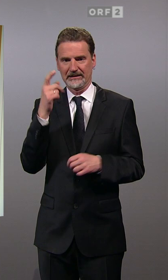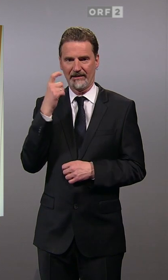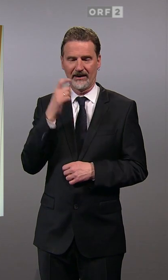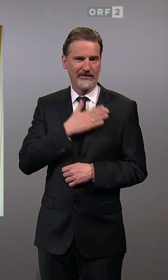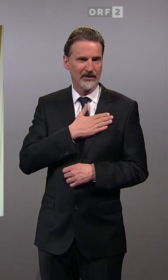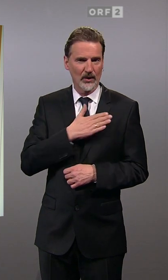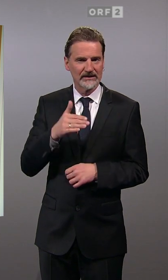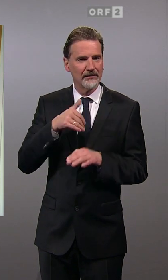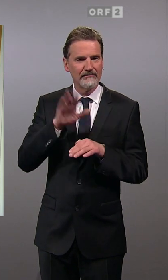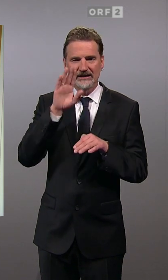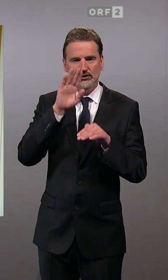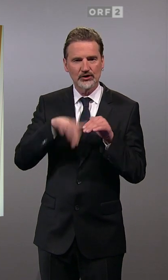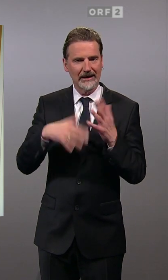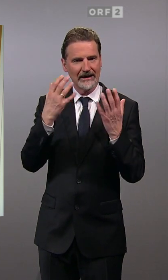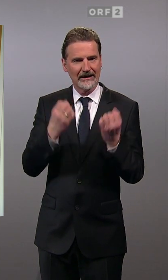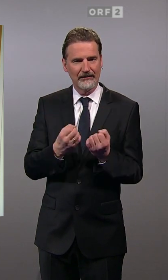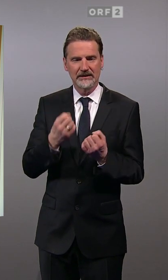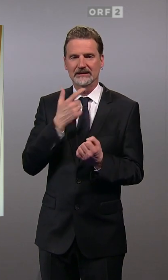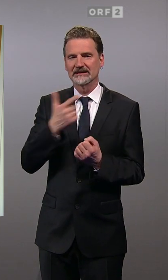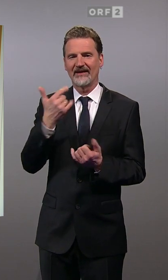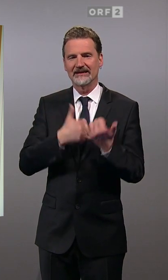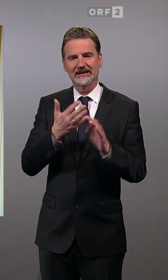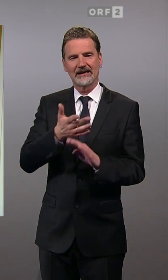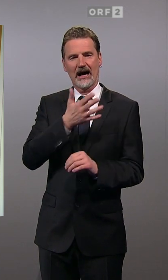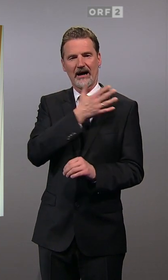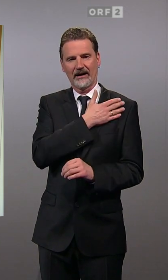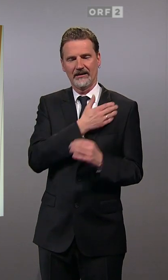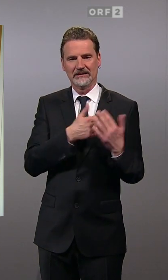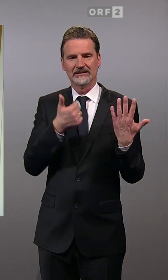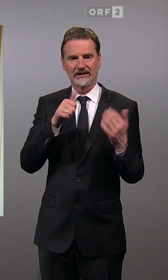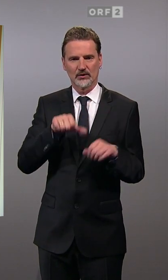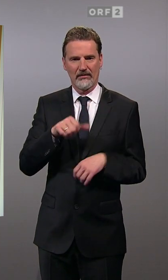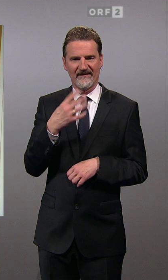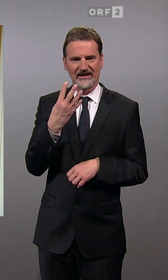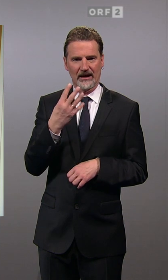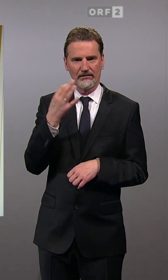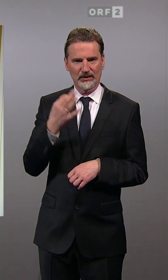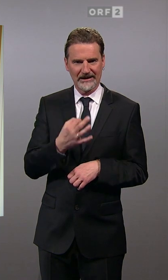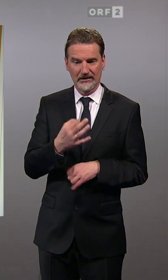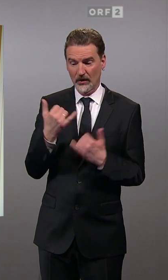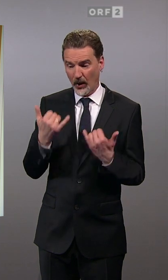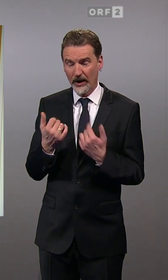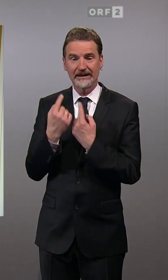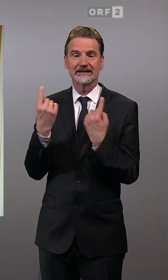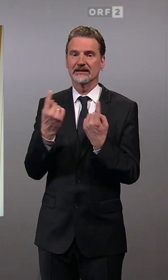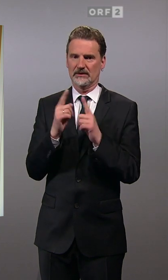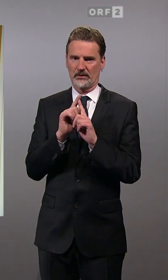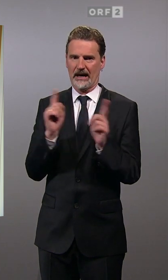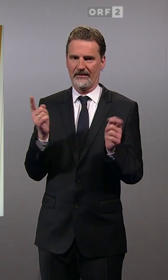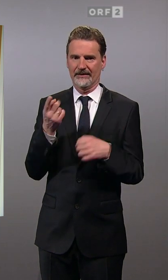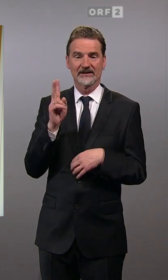Ergebnis seit 20 Jahren eingefahren mit damals 6,4 Prozent. Heute ist die Situation eine ganz andere. Dadurch, dass die